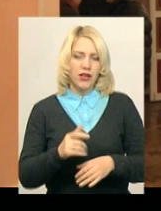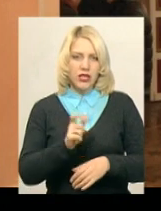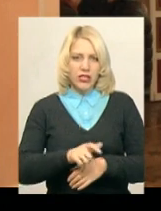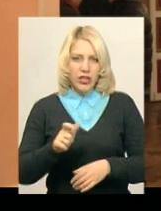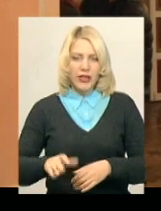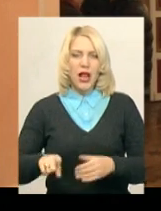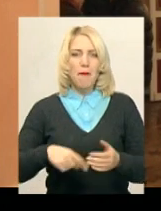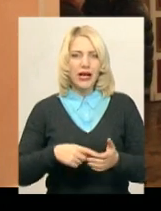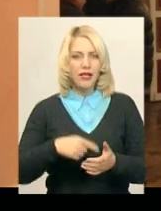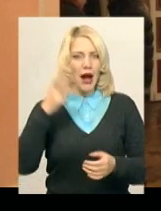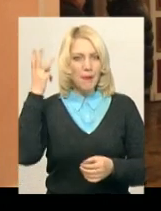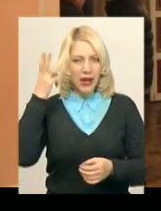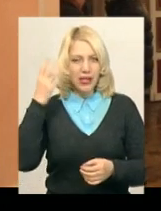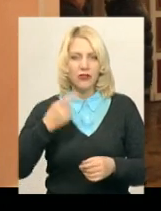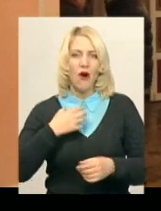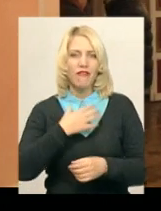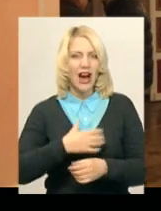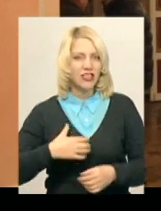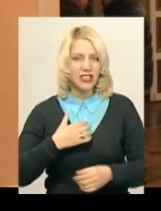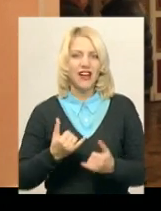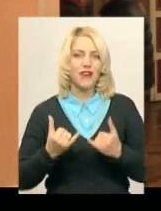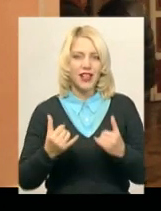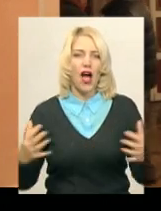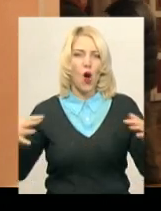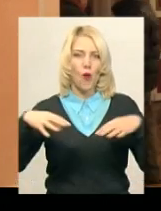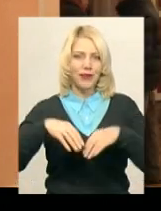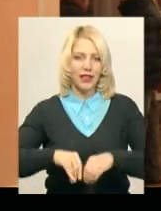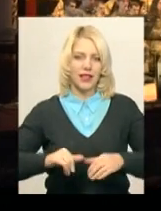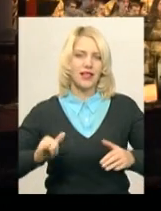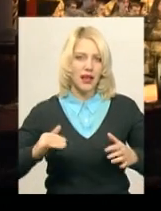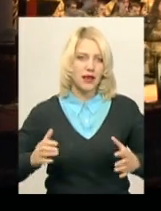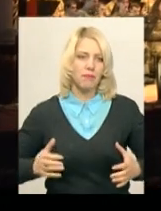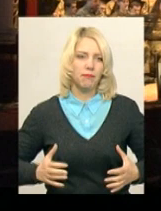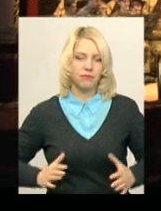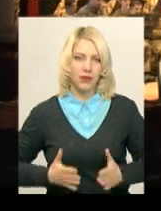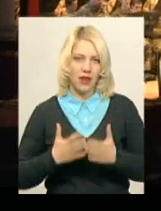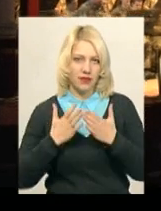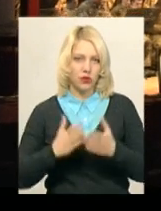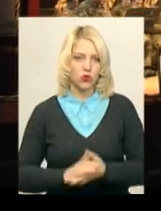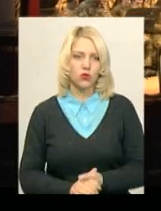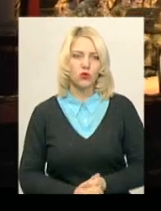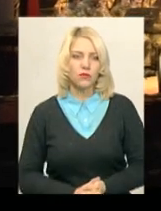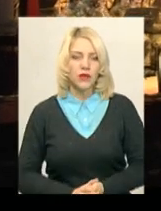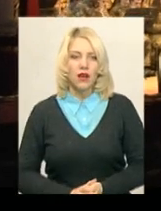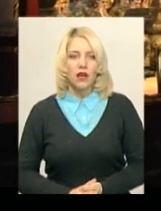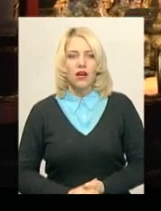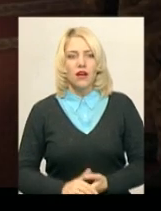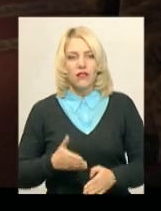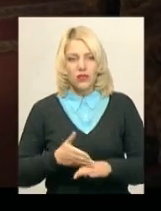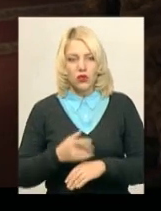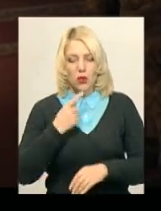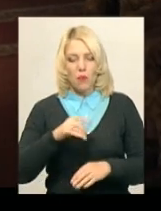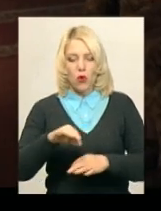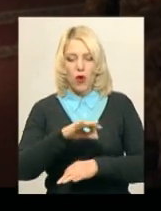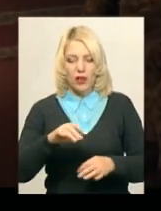Хмельницьчини дуже важливо для об'єднання і підняття духу. Відвідувач концерту Володимир Березенець каже, проєкт